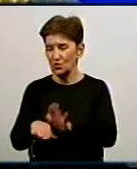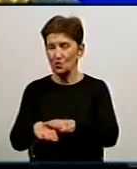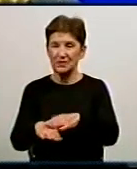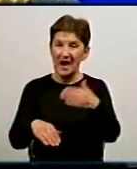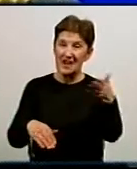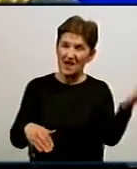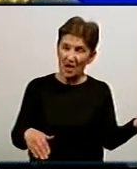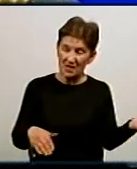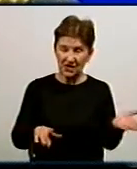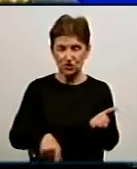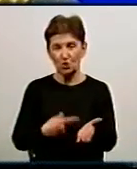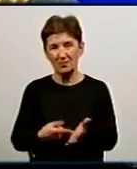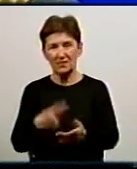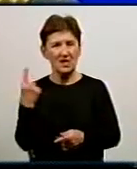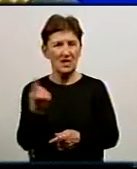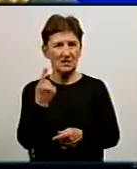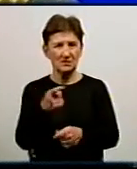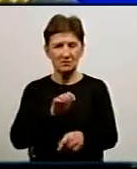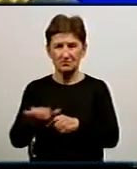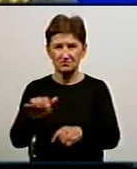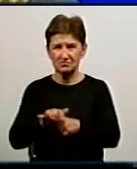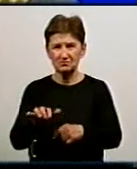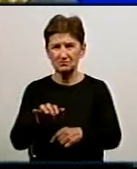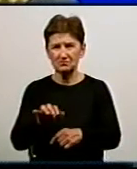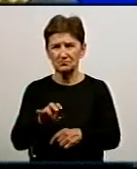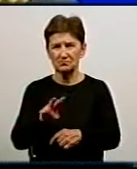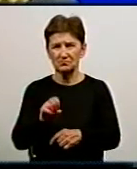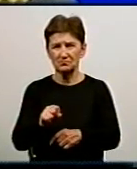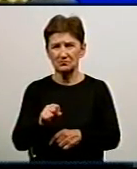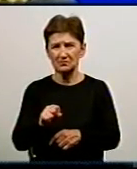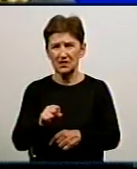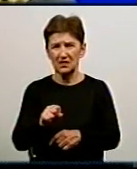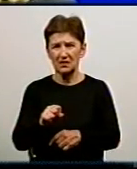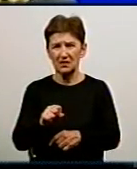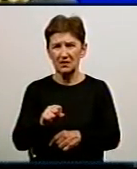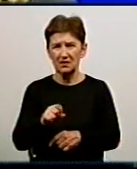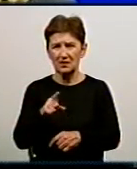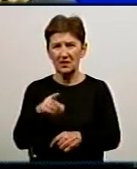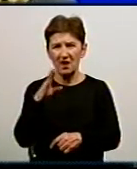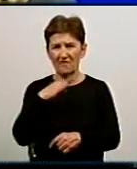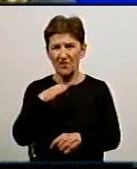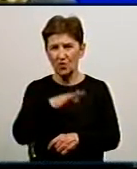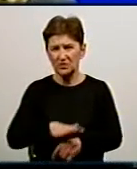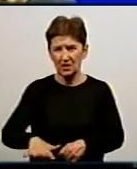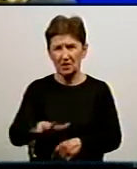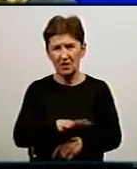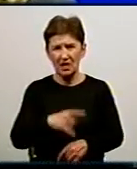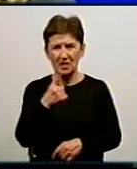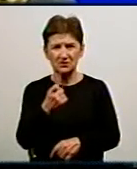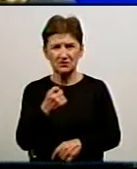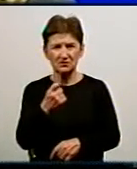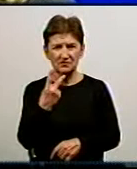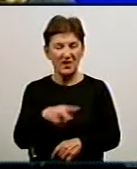єдине джерело постачання води на всю правобережну частину міста. Водогін – це протяжністью 22 км,